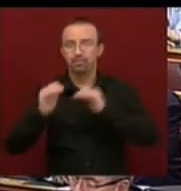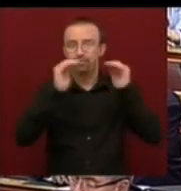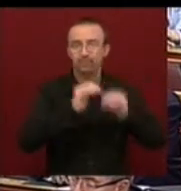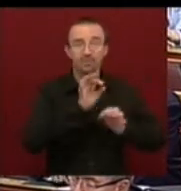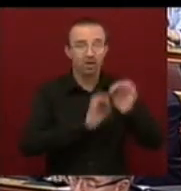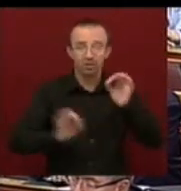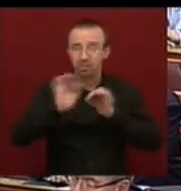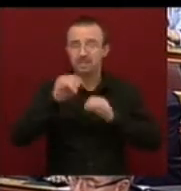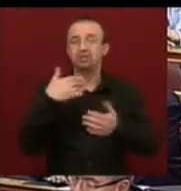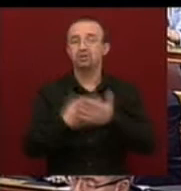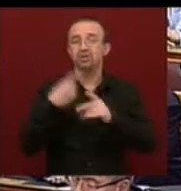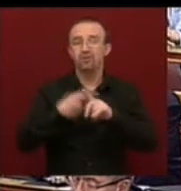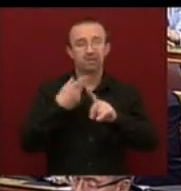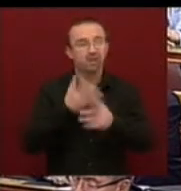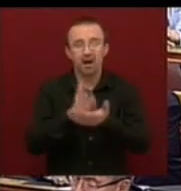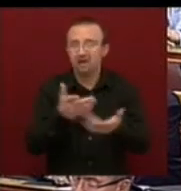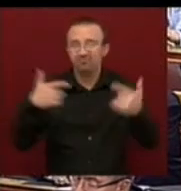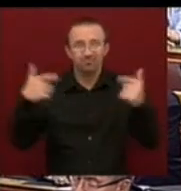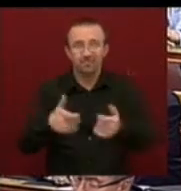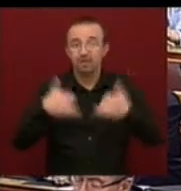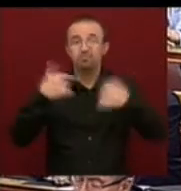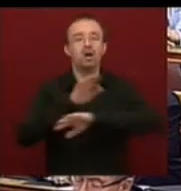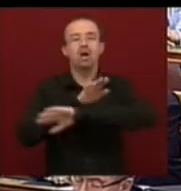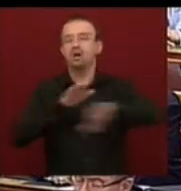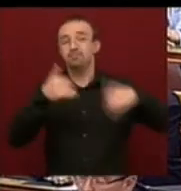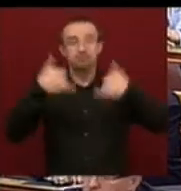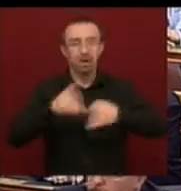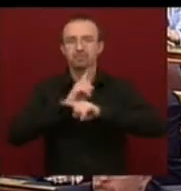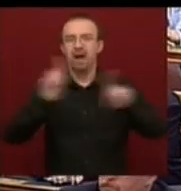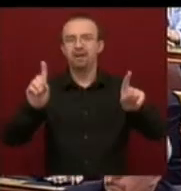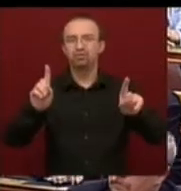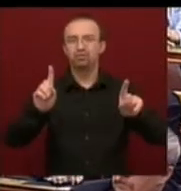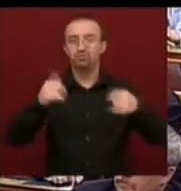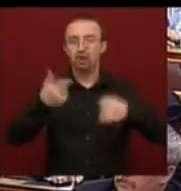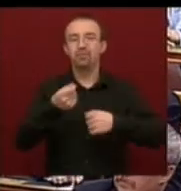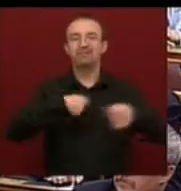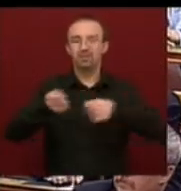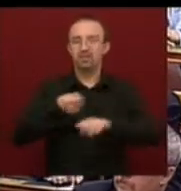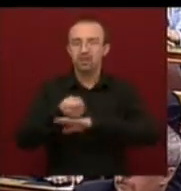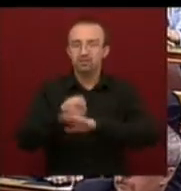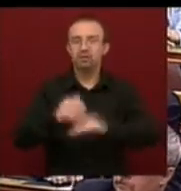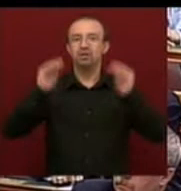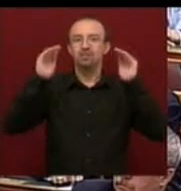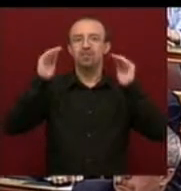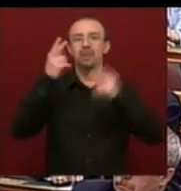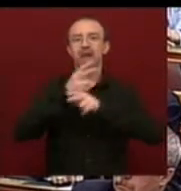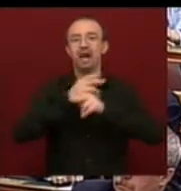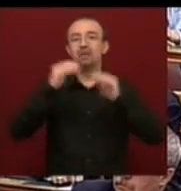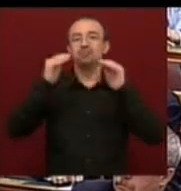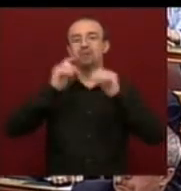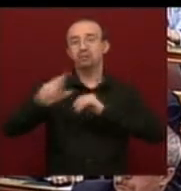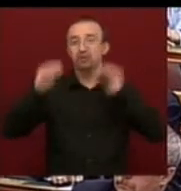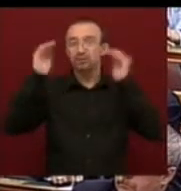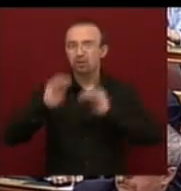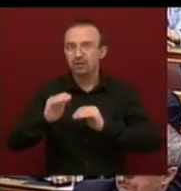ország és a gazdaságpolitikára mozgásterét. Ma egészen más a helyzet. A pénzpiacról finanszírozzuk magukat. Igen, és csökkentjük az államadósságot, hiszen,